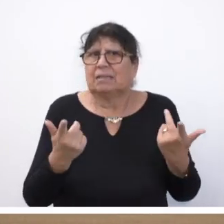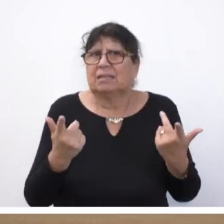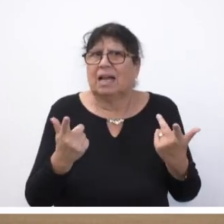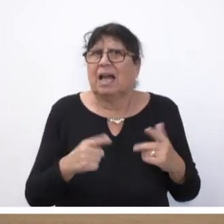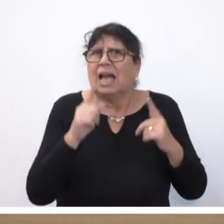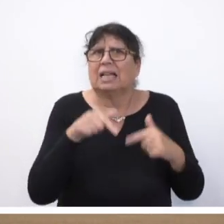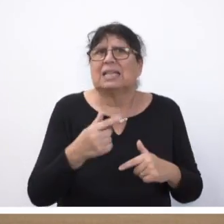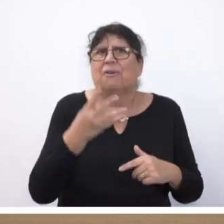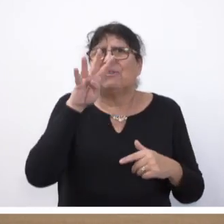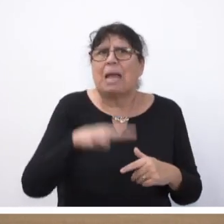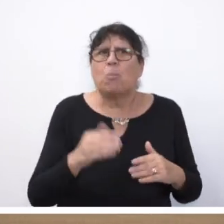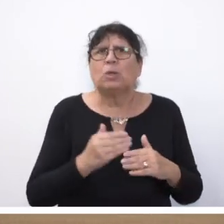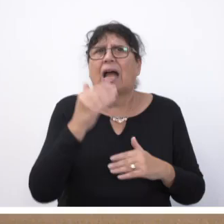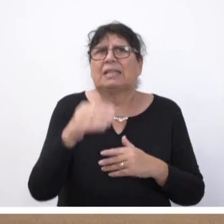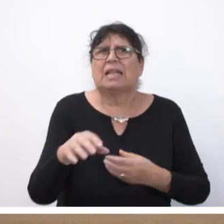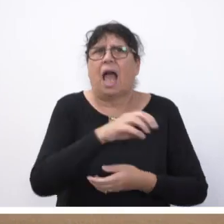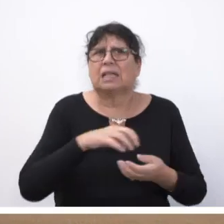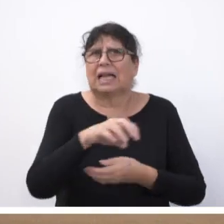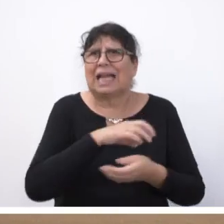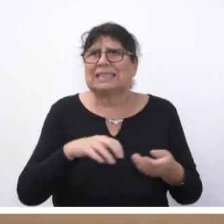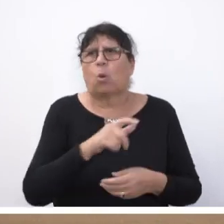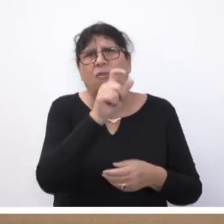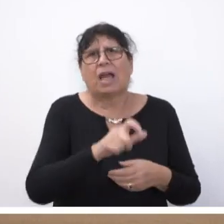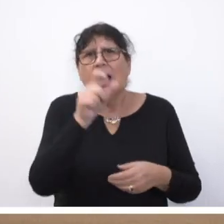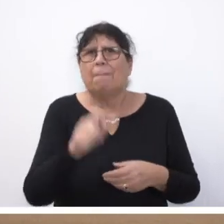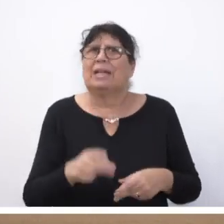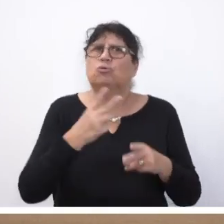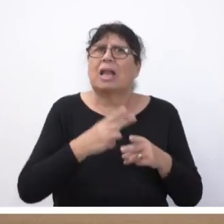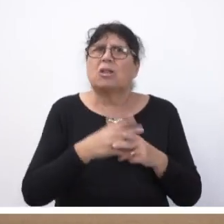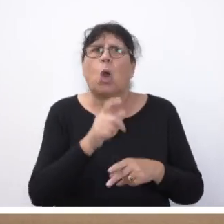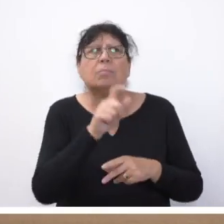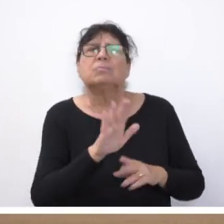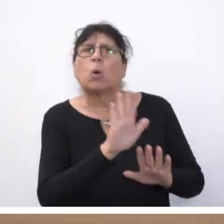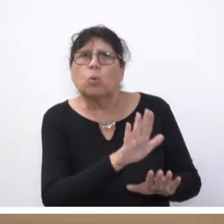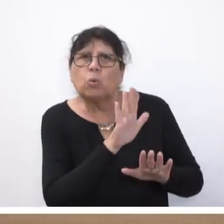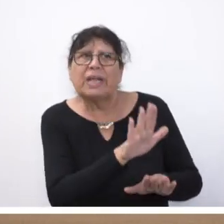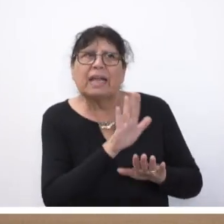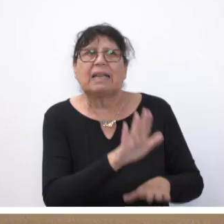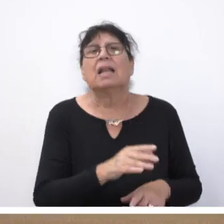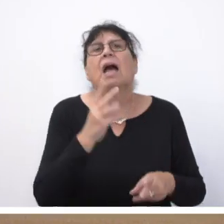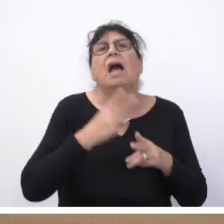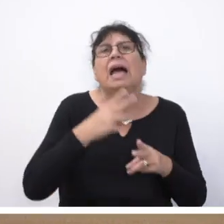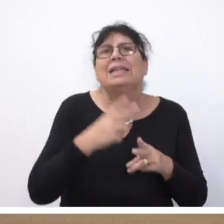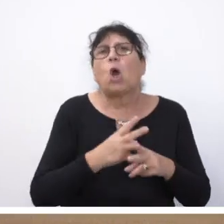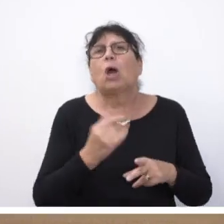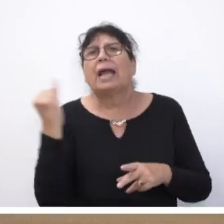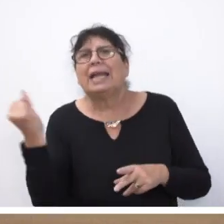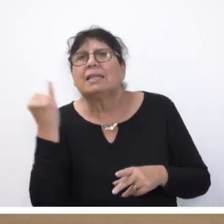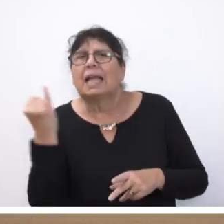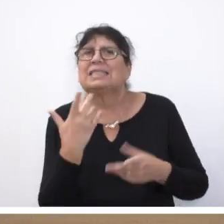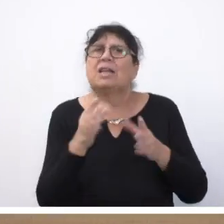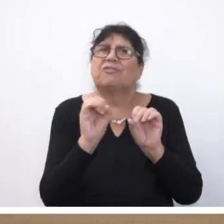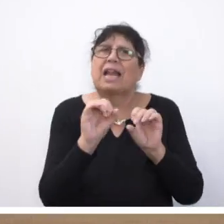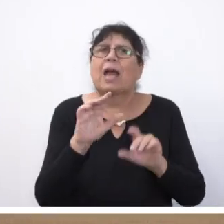ganze vier Monate nach der Katastrophe, die Menschen noch mit der Aussage vertrösten will, dass noch immer intensiv an der Klärung von